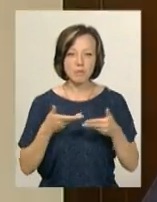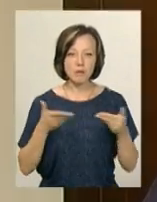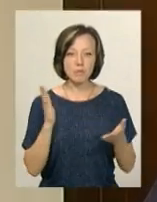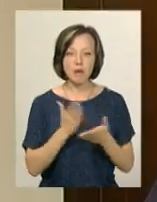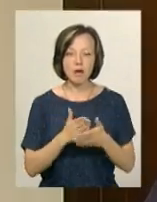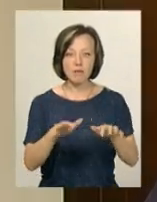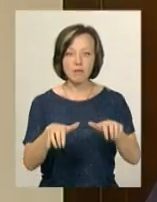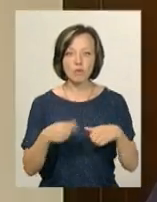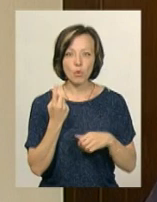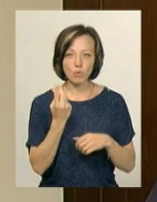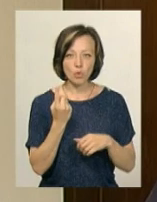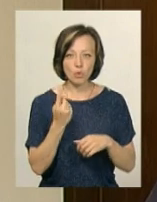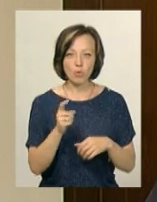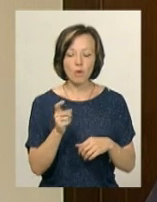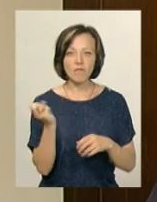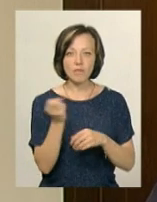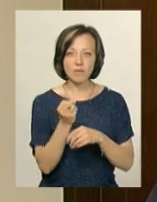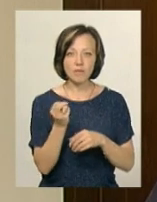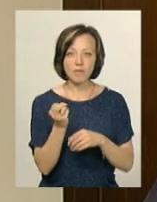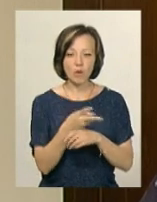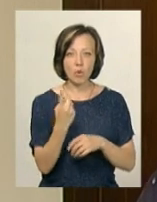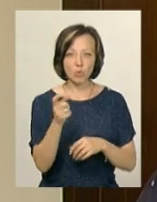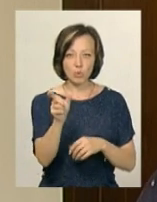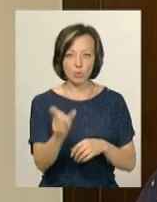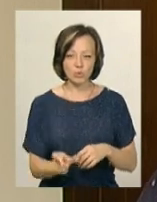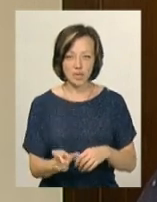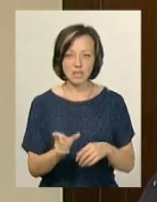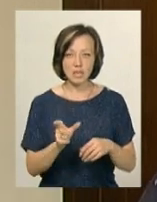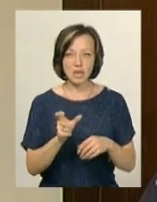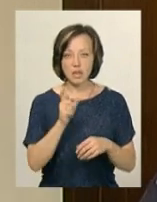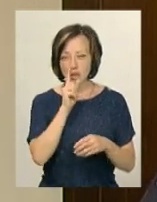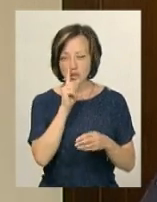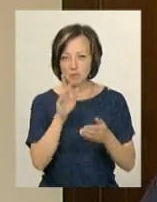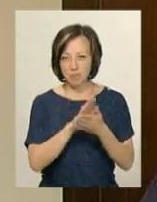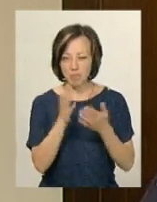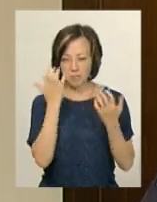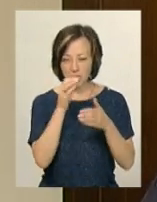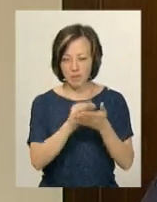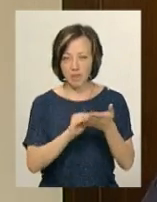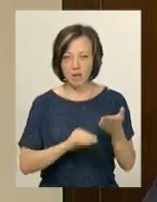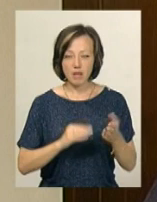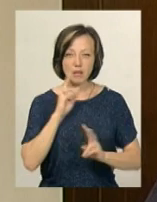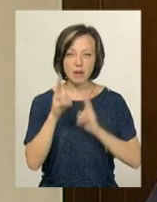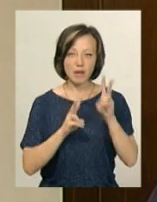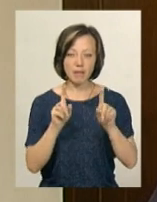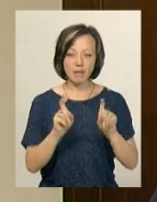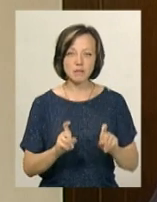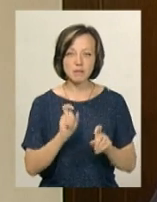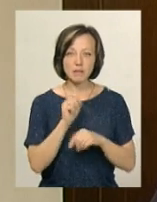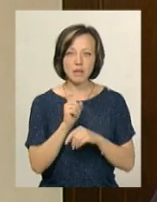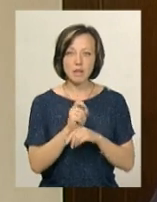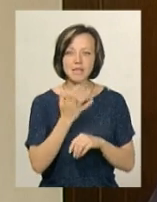вилучення одного абітурієнта із шпрогалкою. Було багато нарікань на тестові завдання з